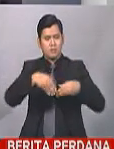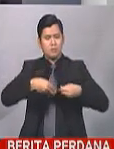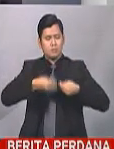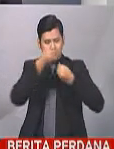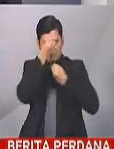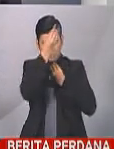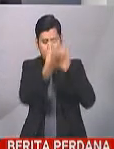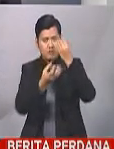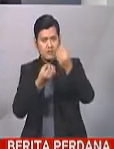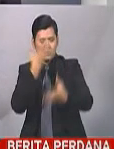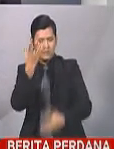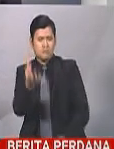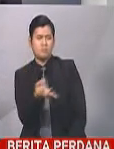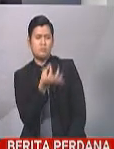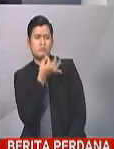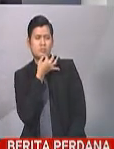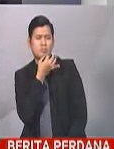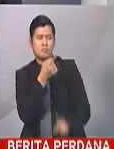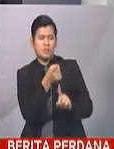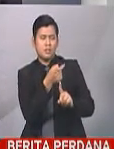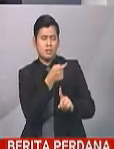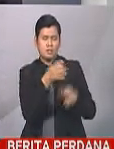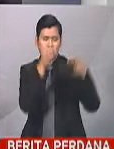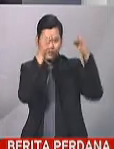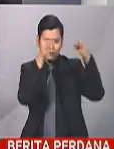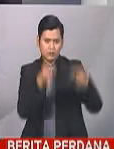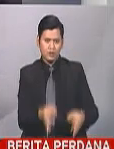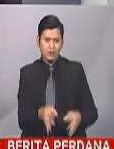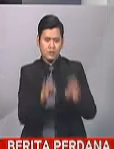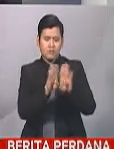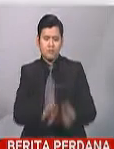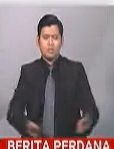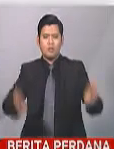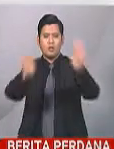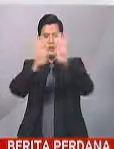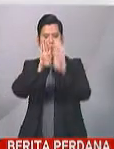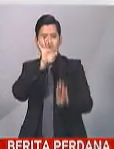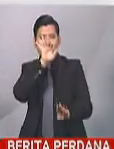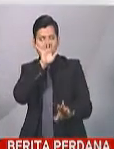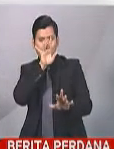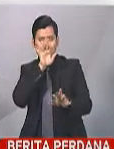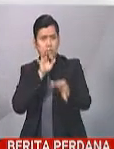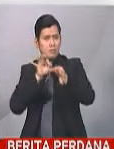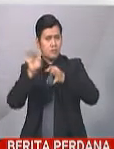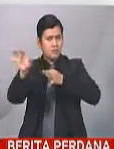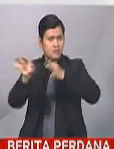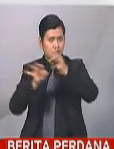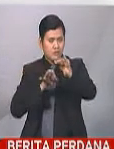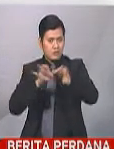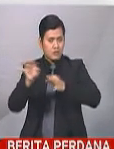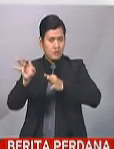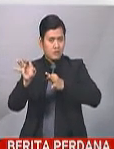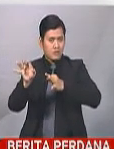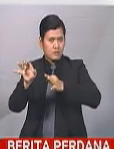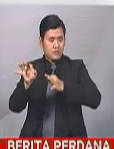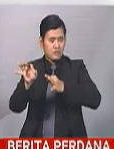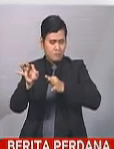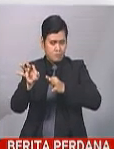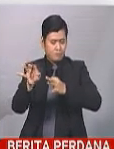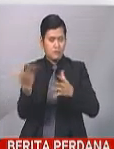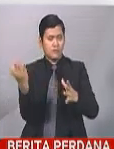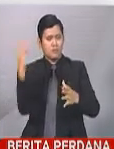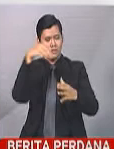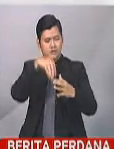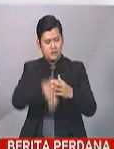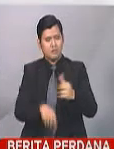dari segi kesahihannya. Berita palsu yang diperjelaskan oleh PRP merangkumi Perintah Kawalan Pergerakan